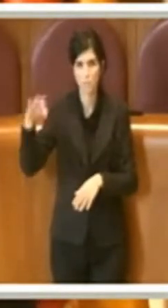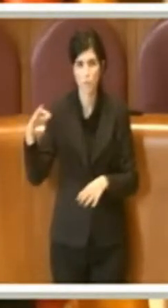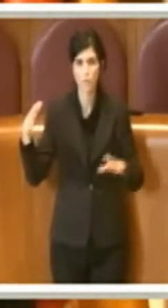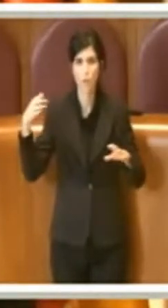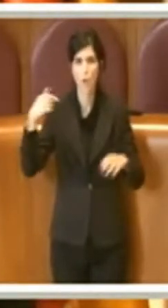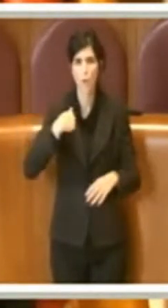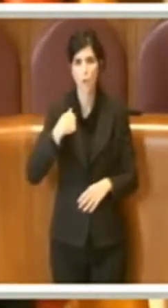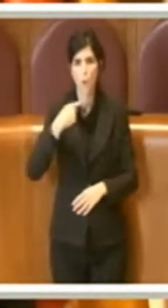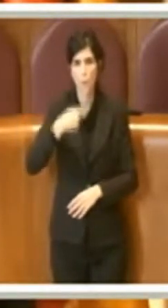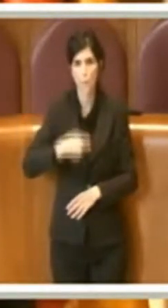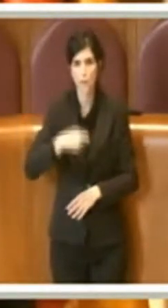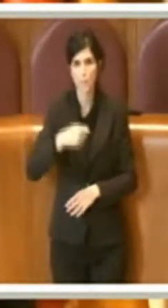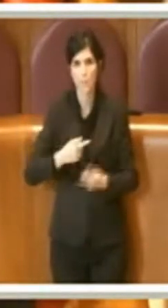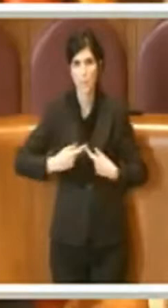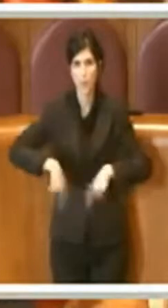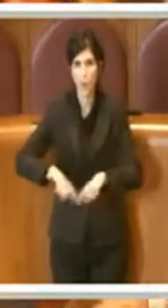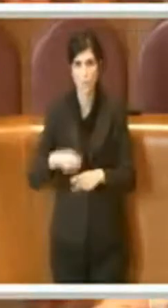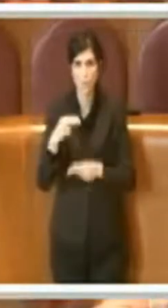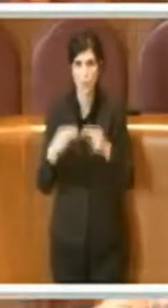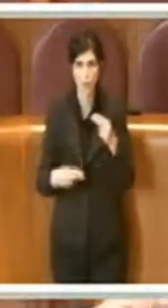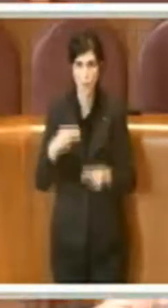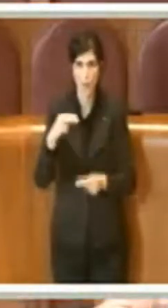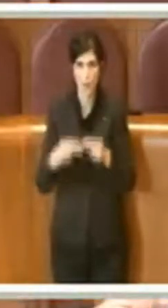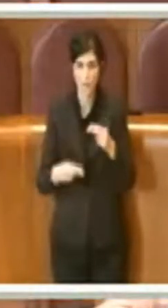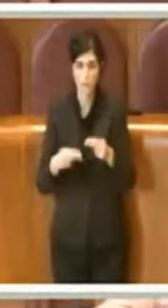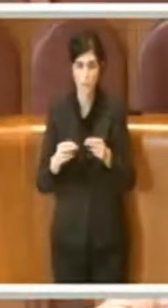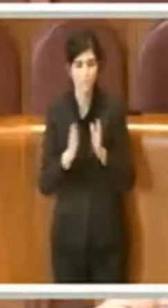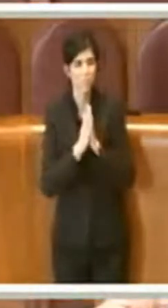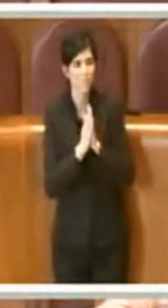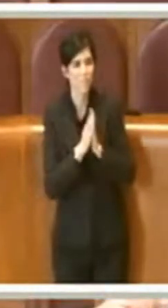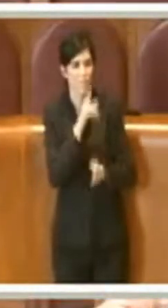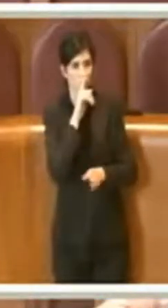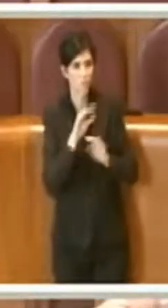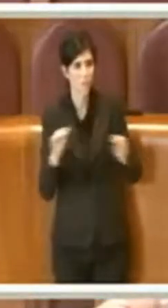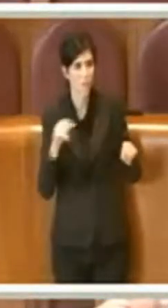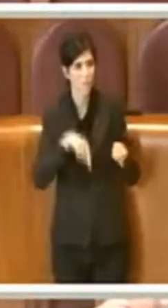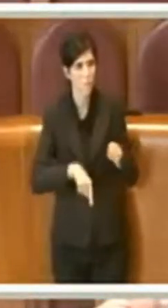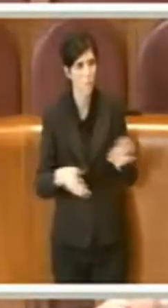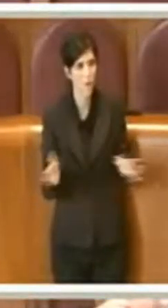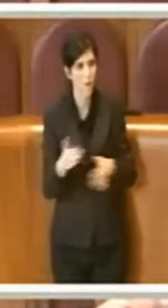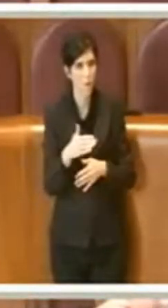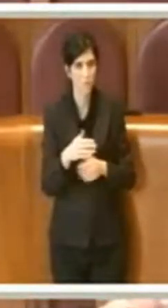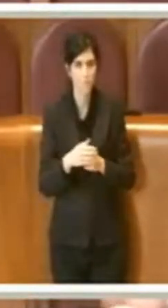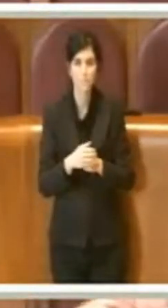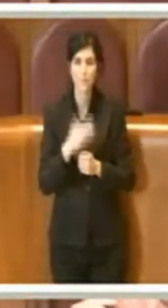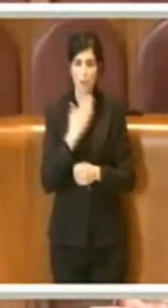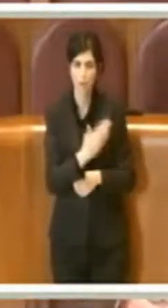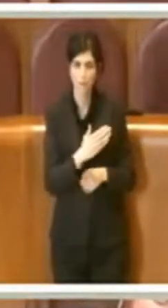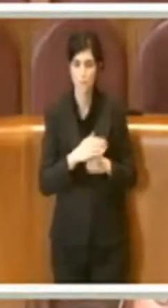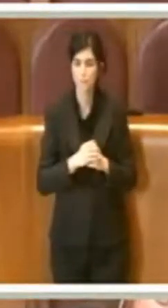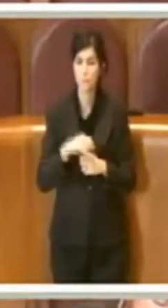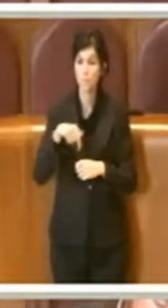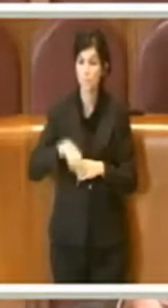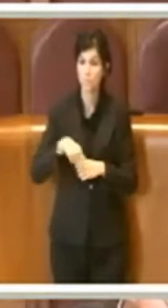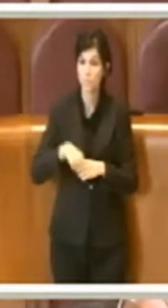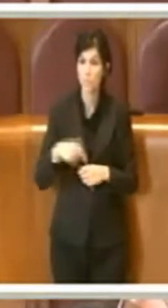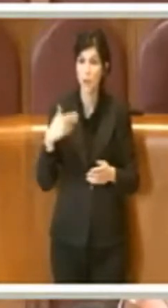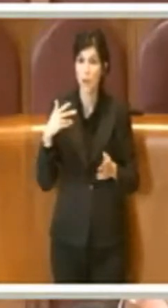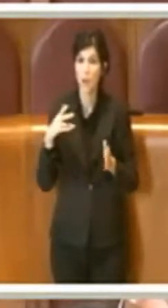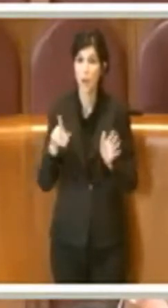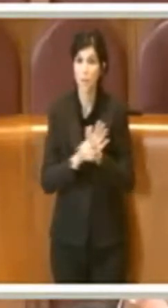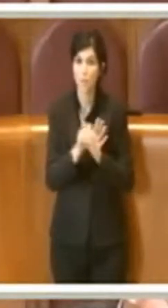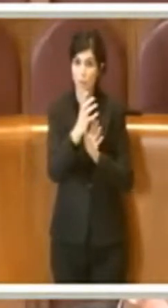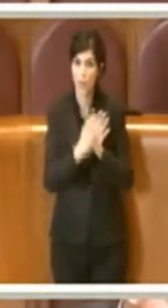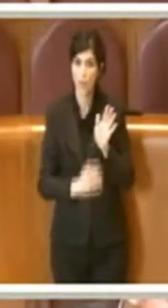Presidente della Commissione Bilancio, perché su questa delibera c